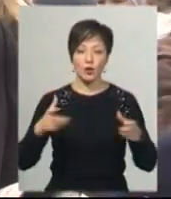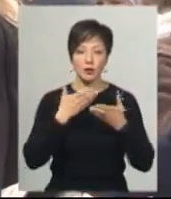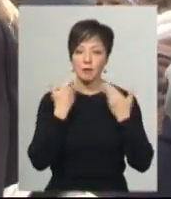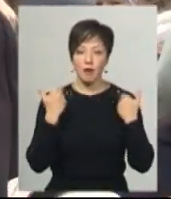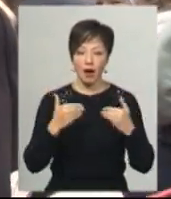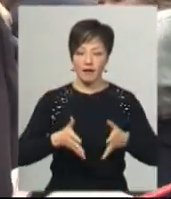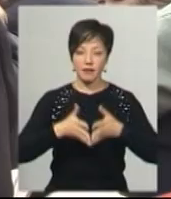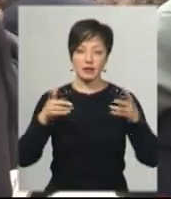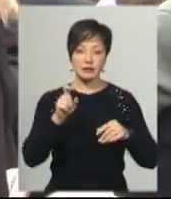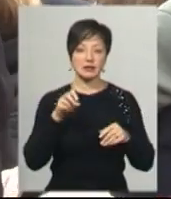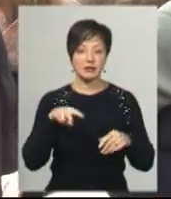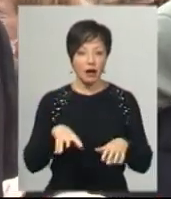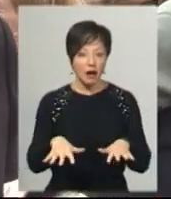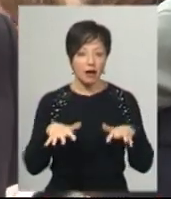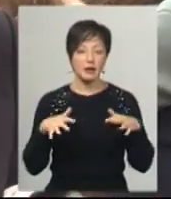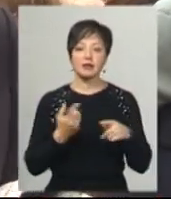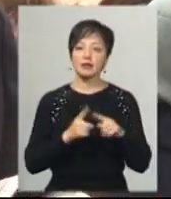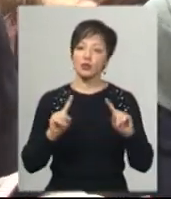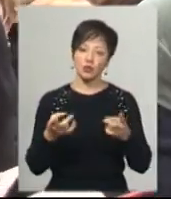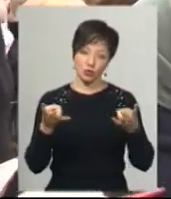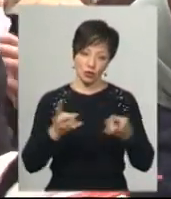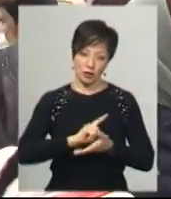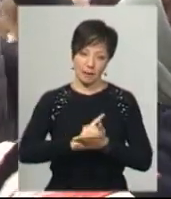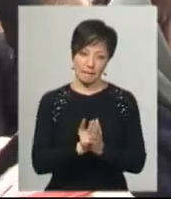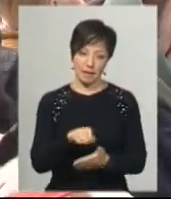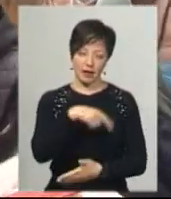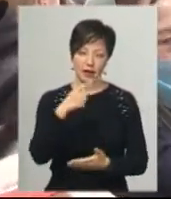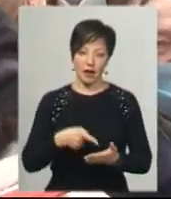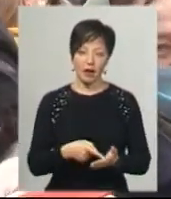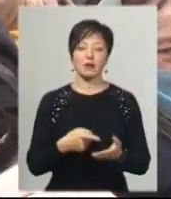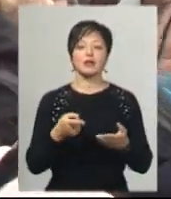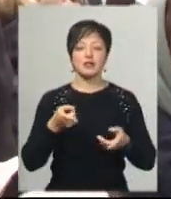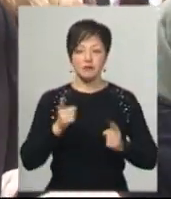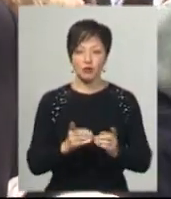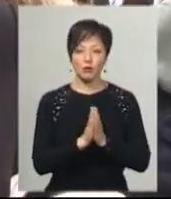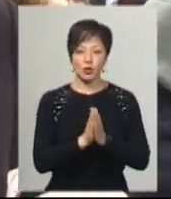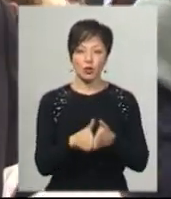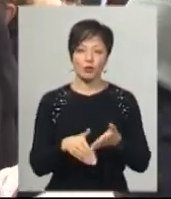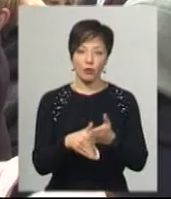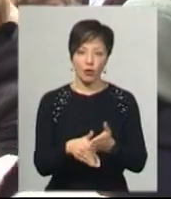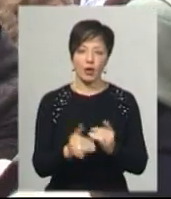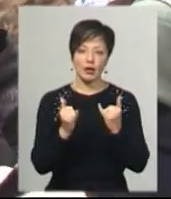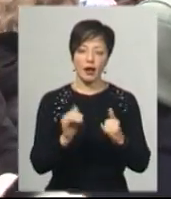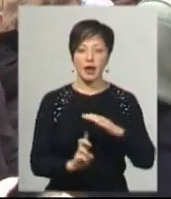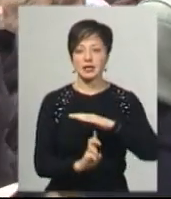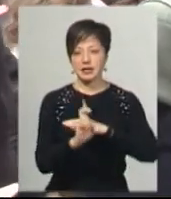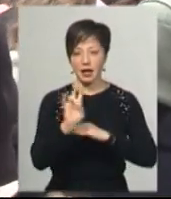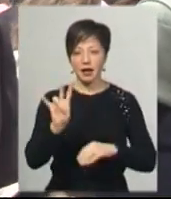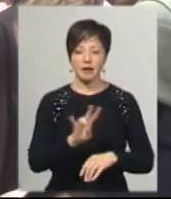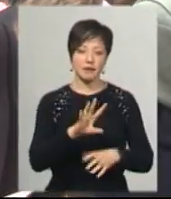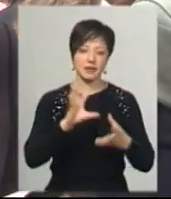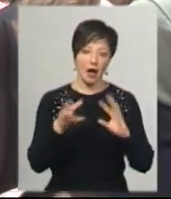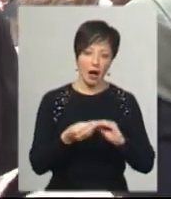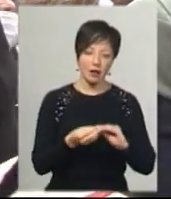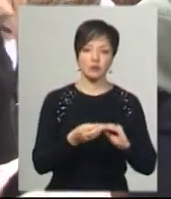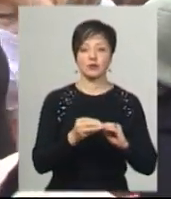актової зали, тому це дуже нагальне питання. Звісно, що просили допомоги ще і для церкви, і в загальному для села,